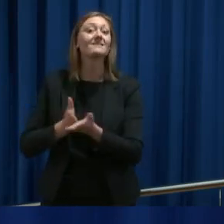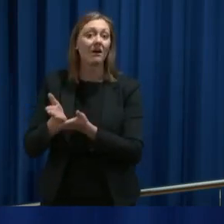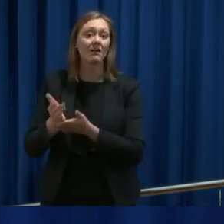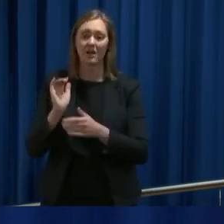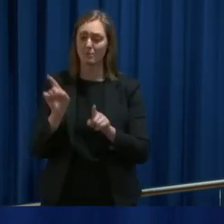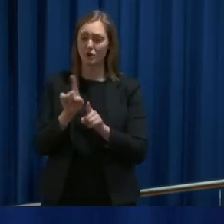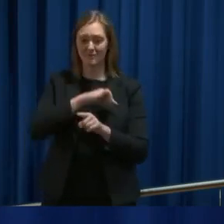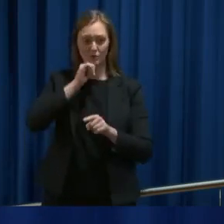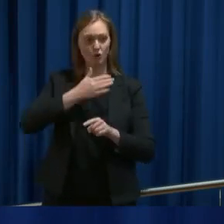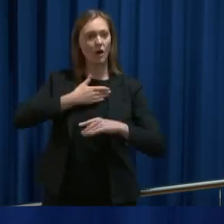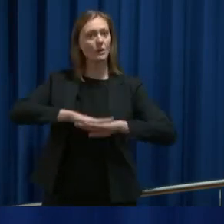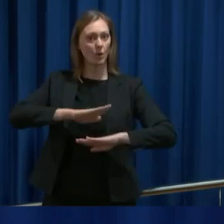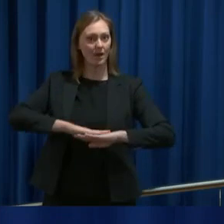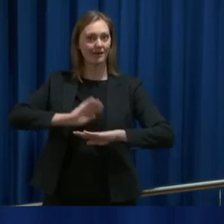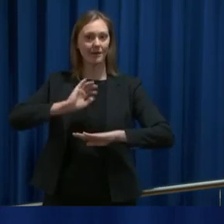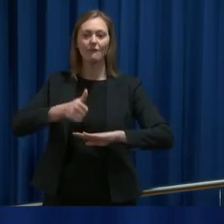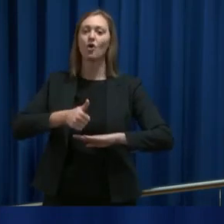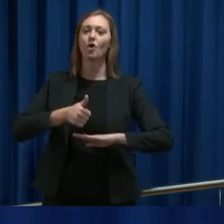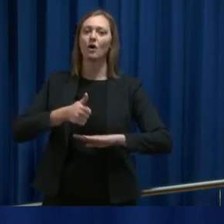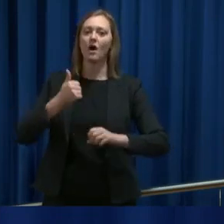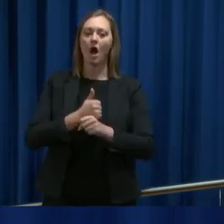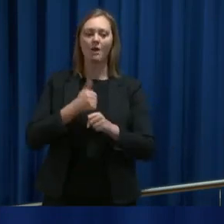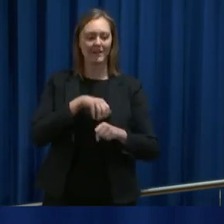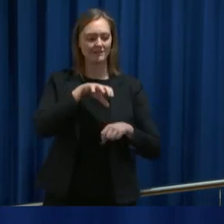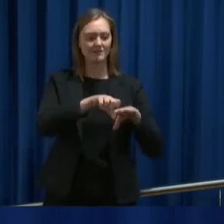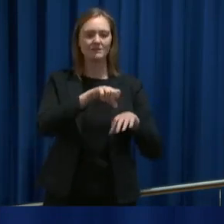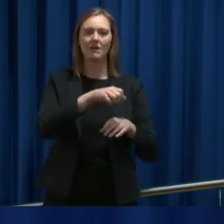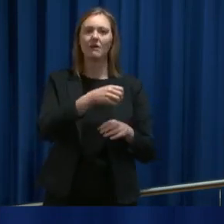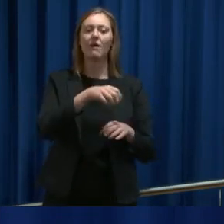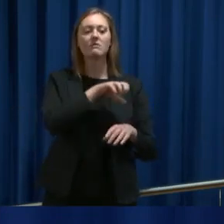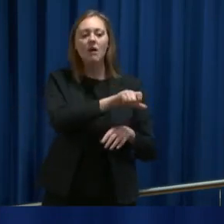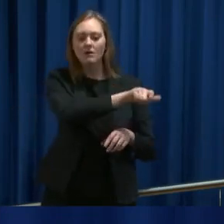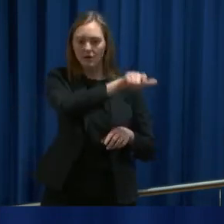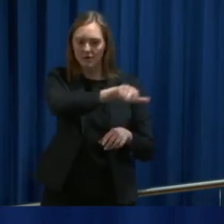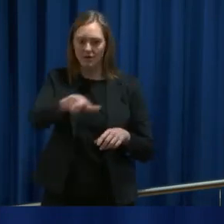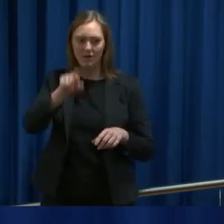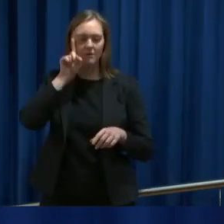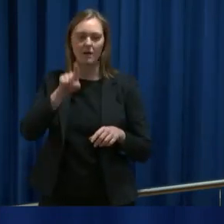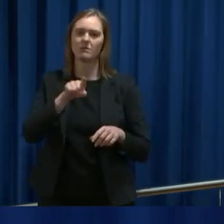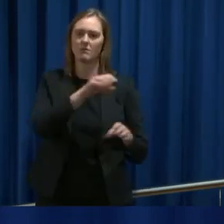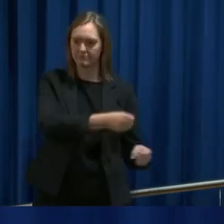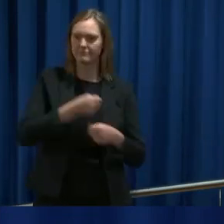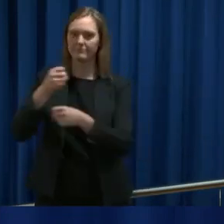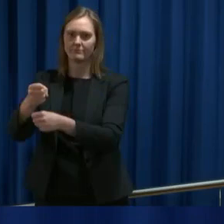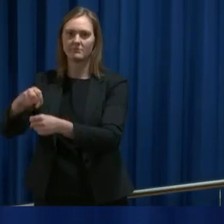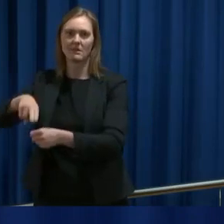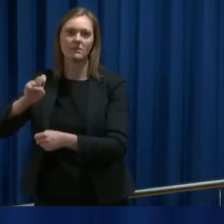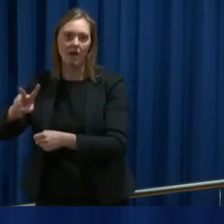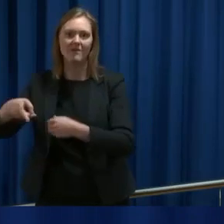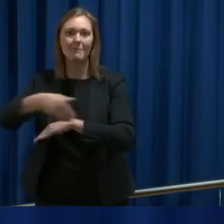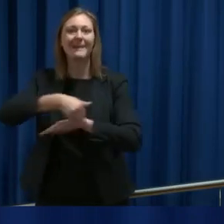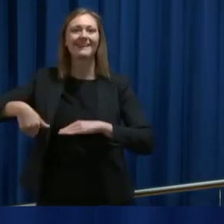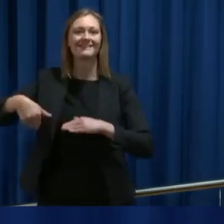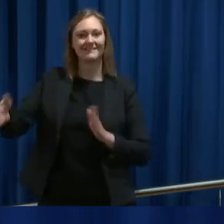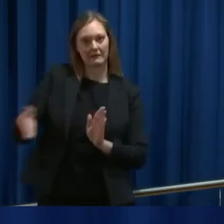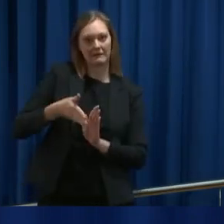nødvendige grunnlaget for å kunne flytte arbeidstakere til NAV for en begrenset periode, for eksempel. For